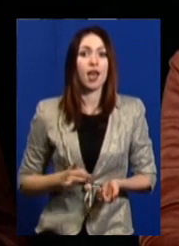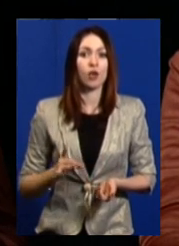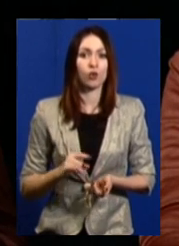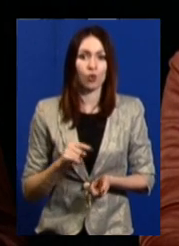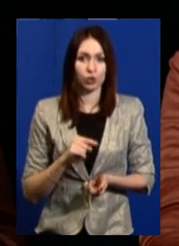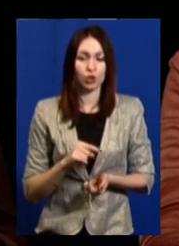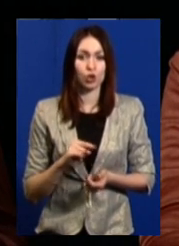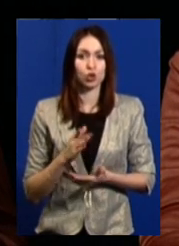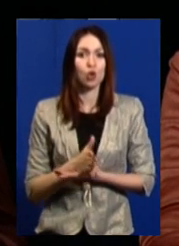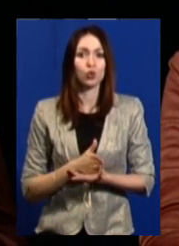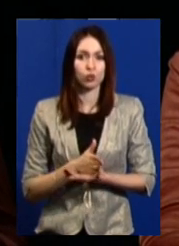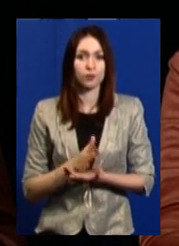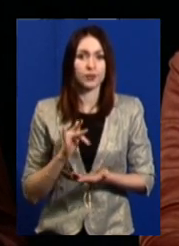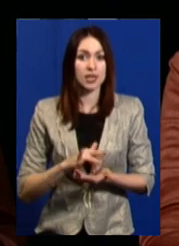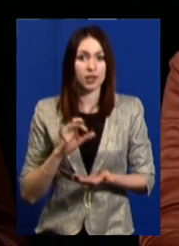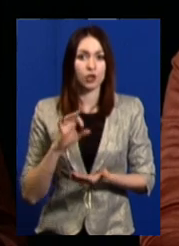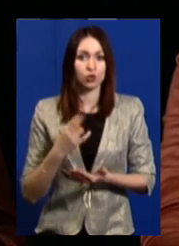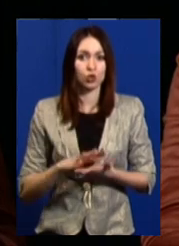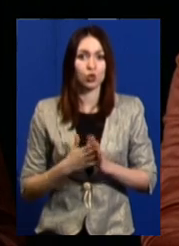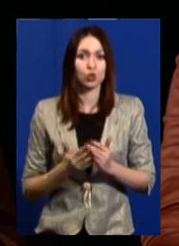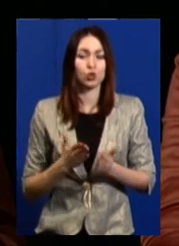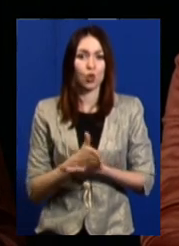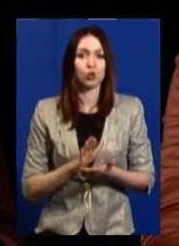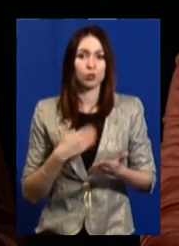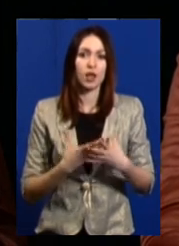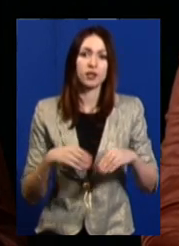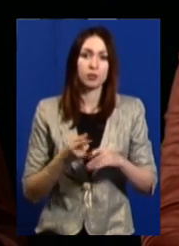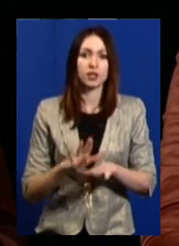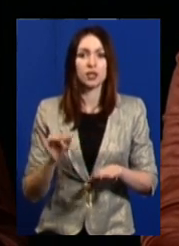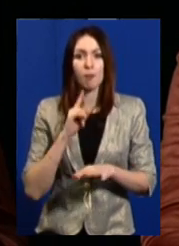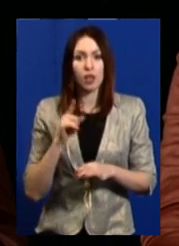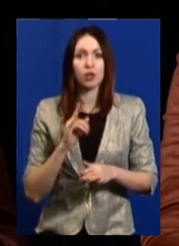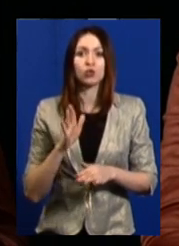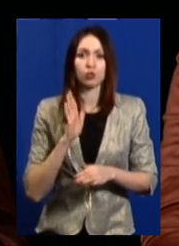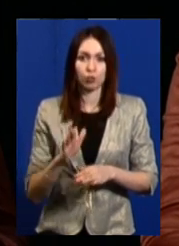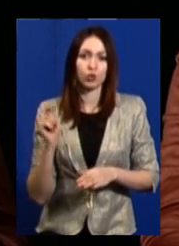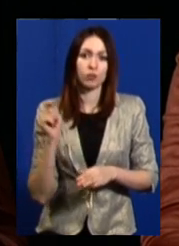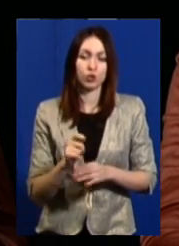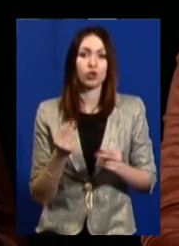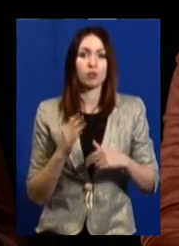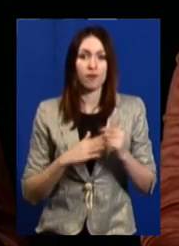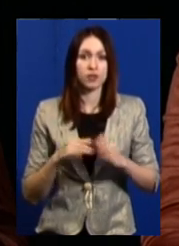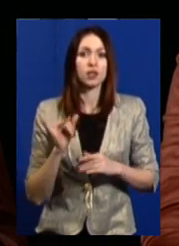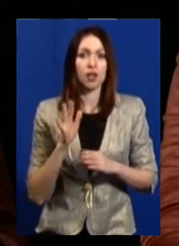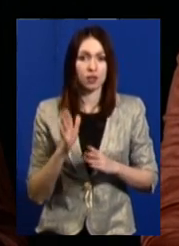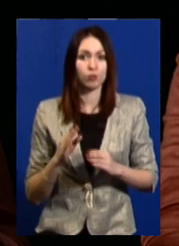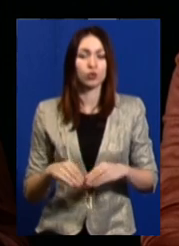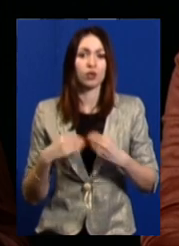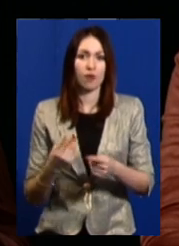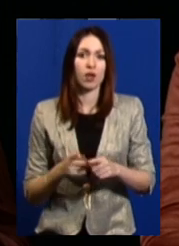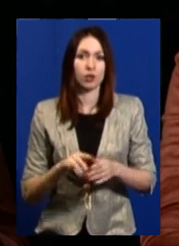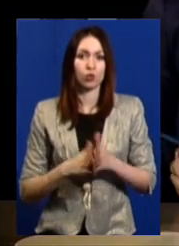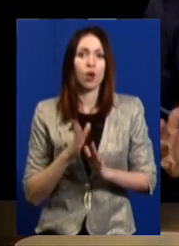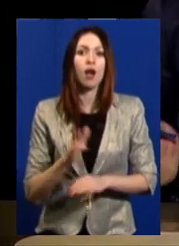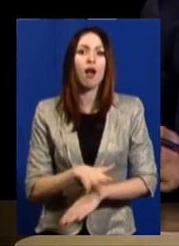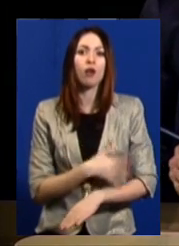районної центри соціальних служб для сім'ї дітей та молоді, буде приїздити фахівець і буде надавати цю послугу. Як